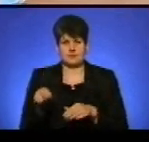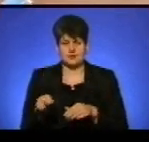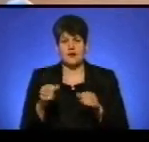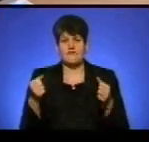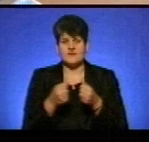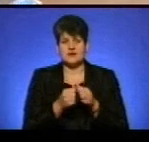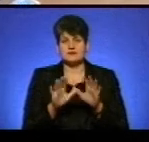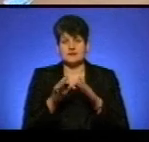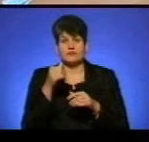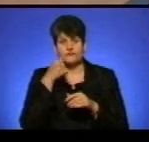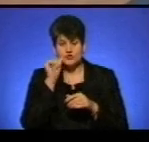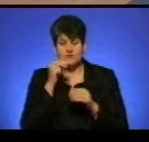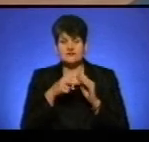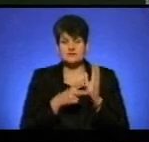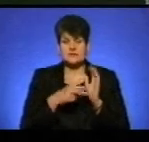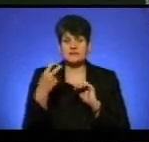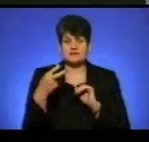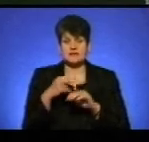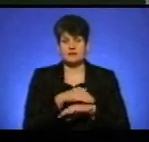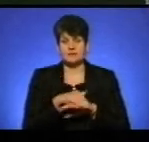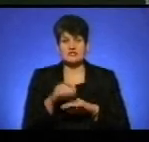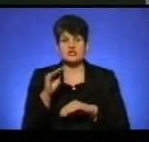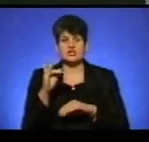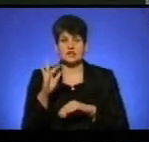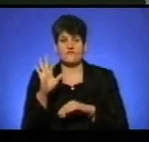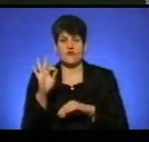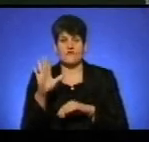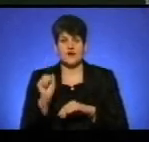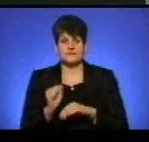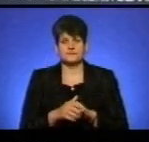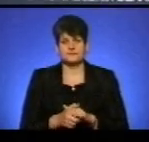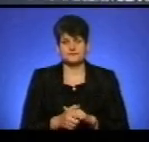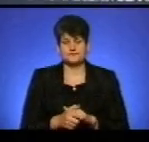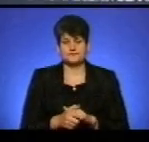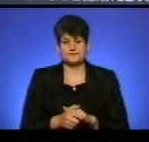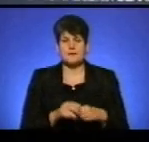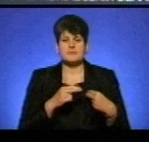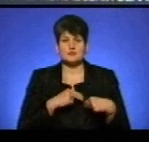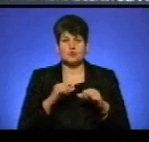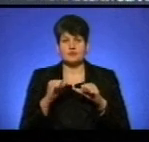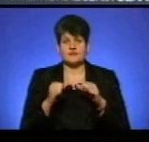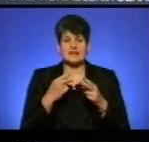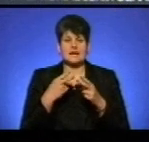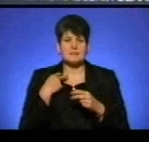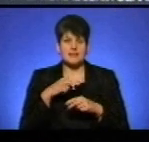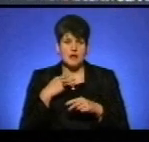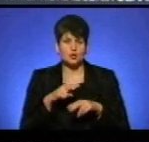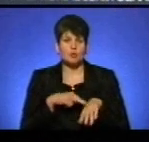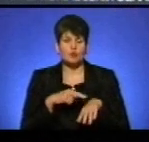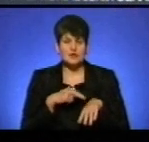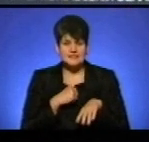Аварія сталася вчора о 17.20 на вулиці Живова. «Працівниками управління кримінальної поліції